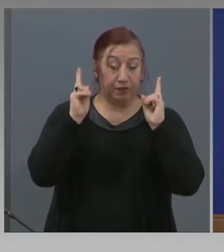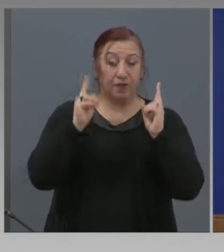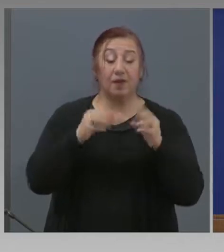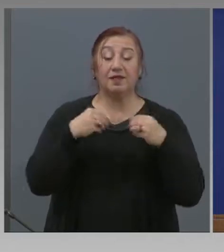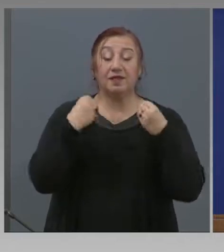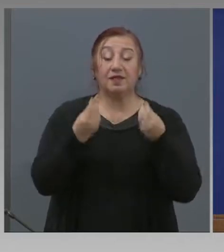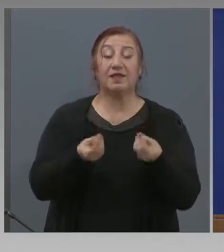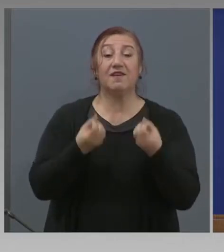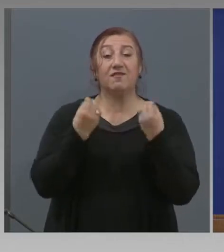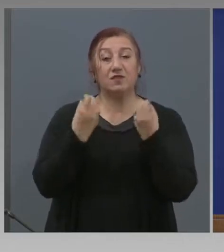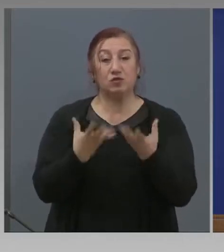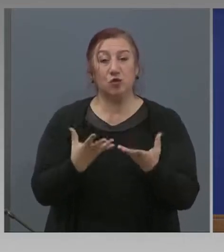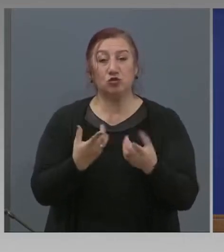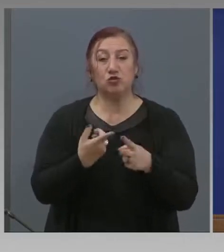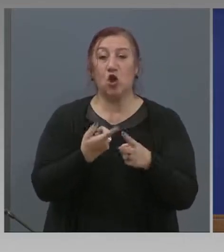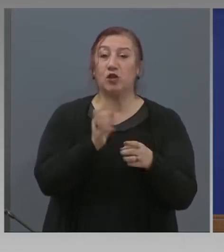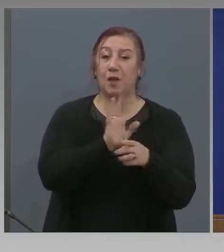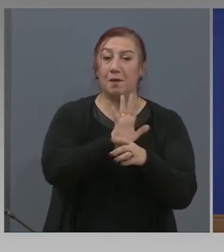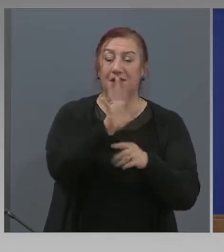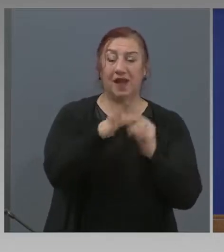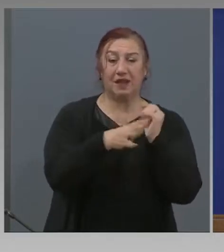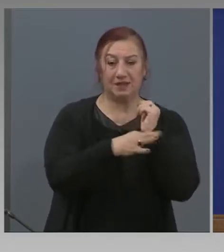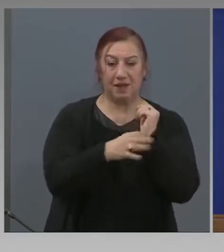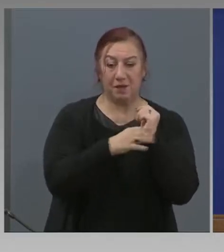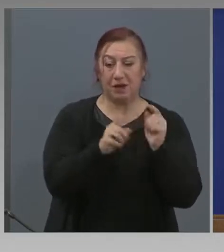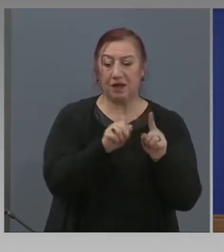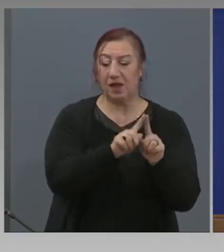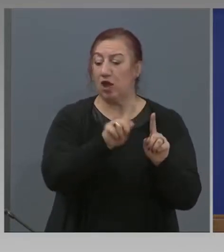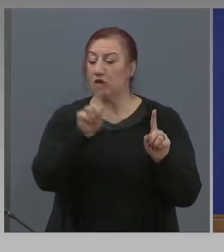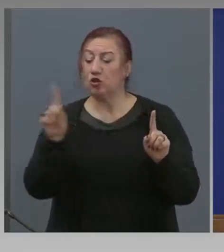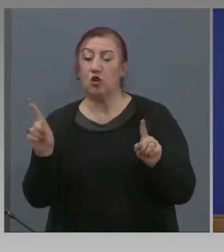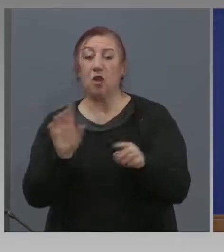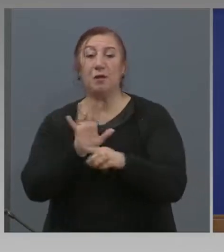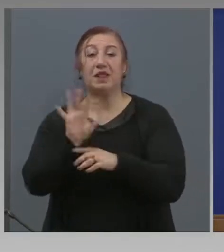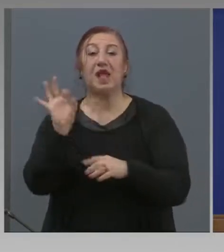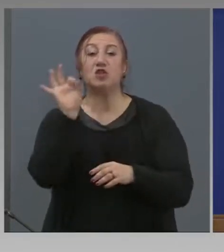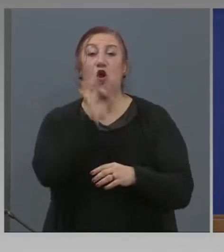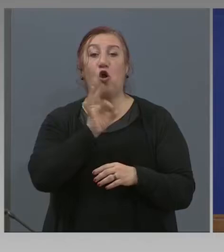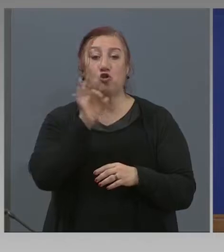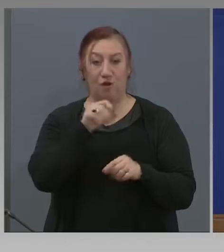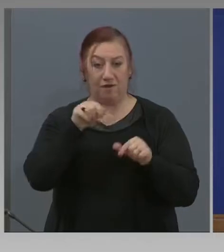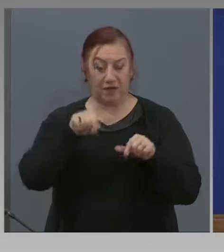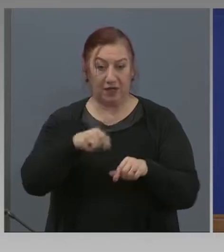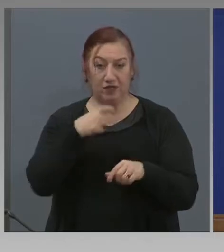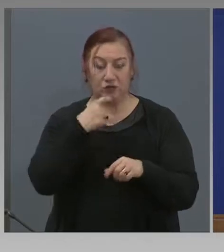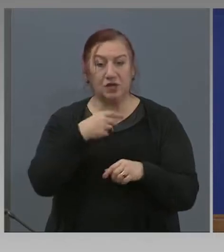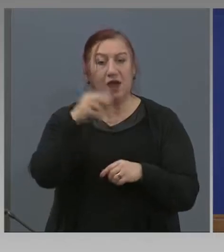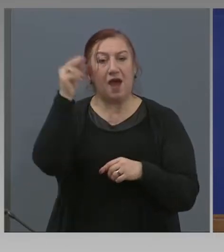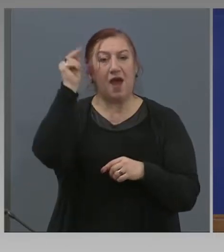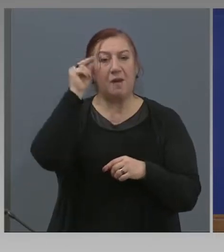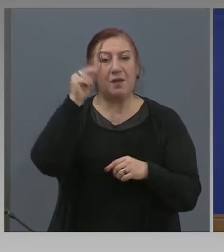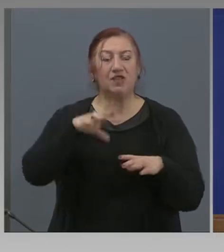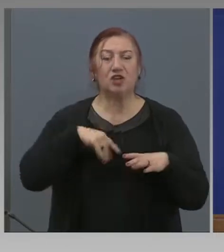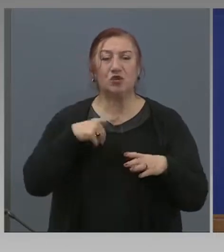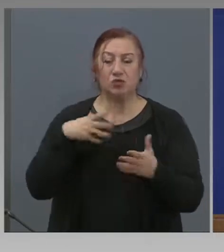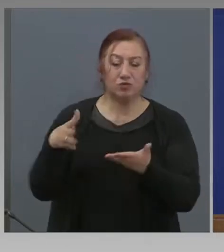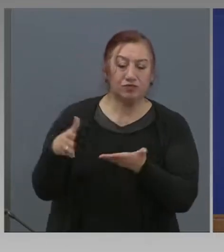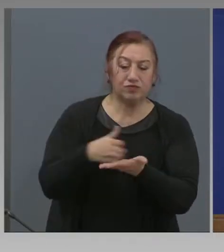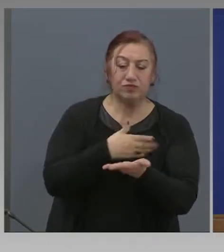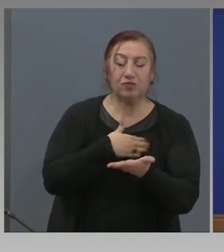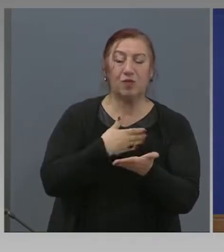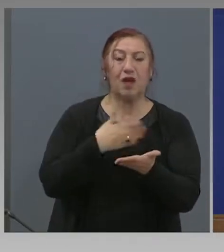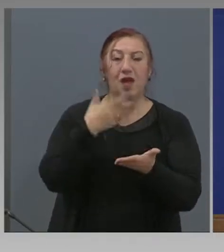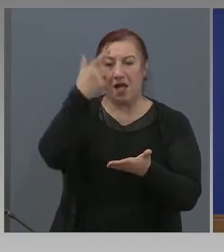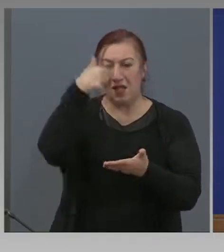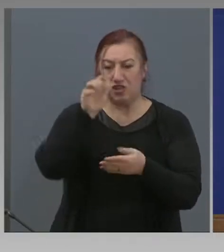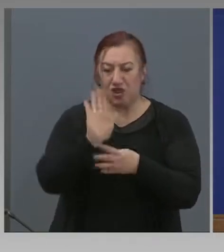възможност от 15 марта до 15 октомври тази година, български граждани, които са изтекли документи, ако са им